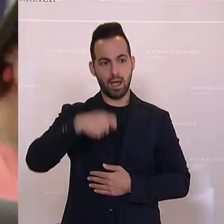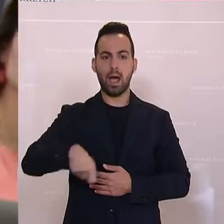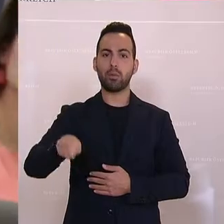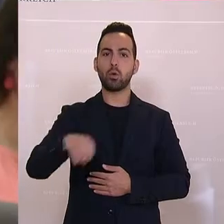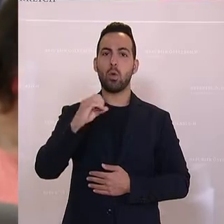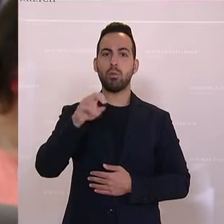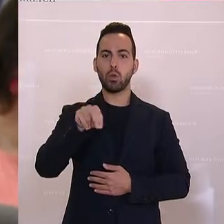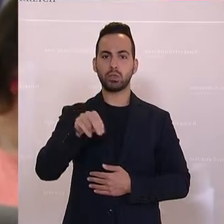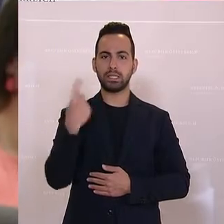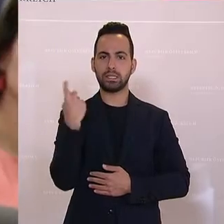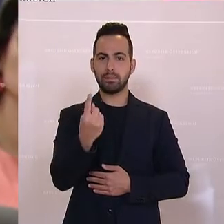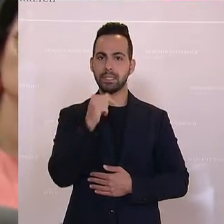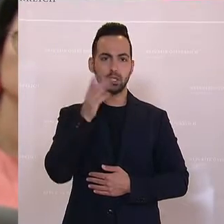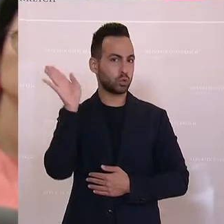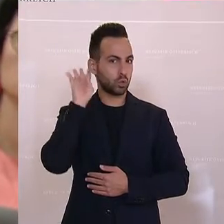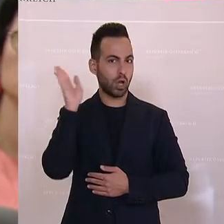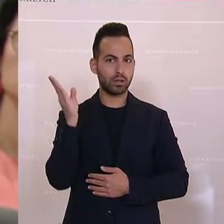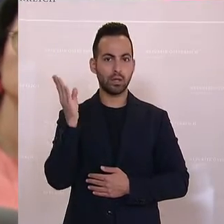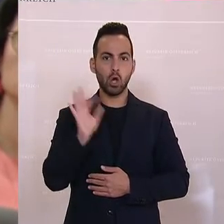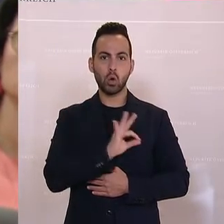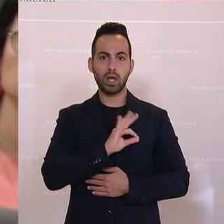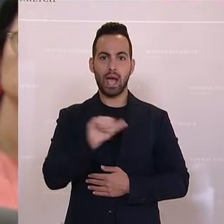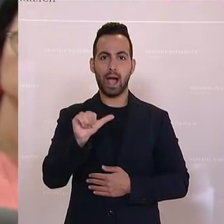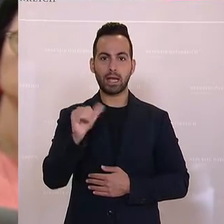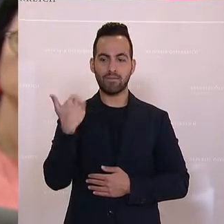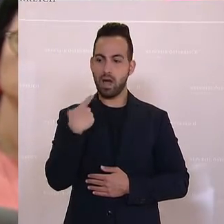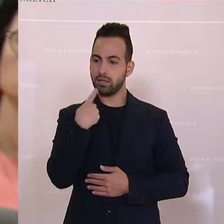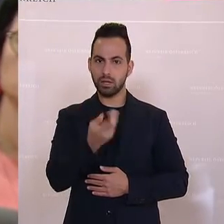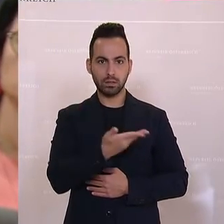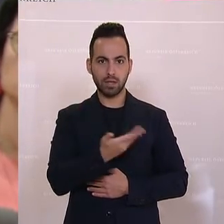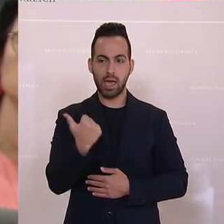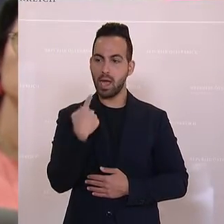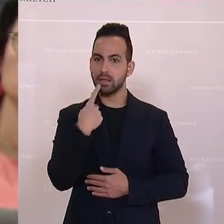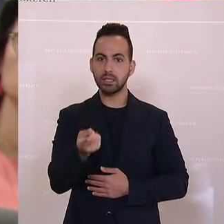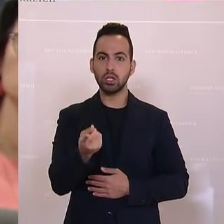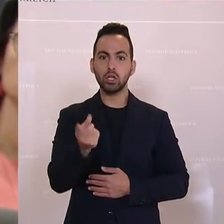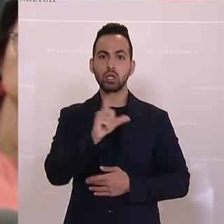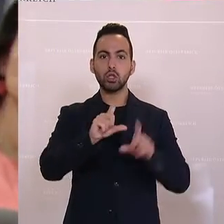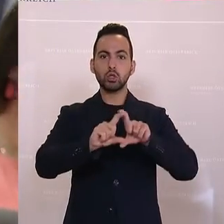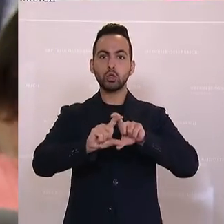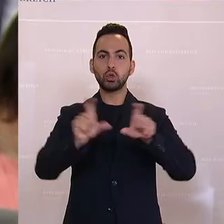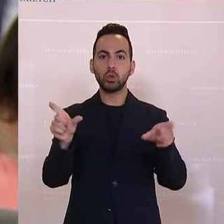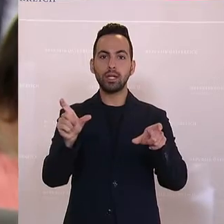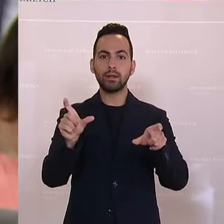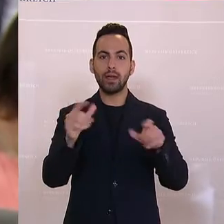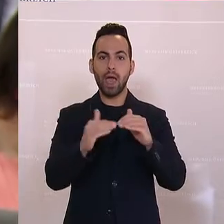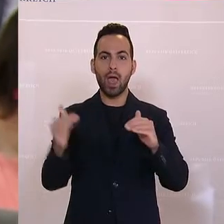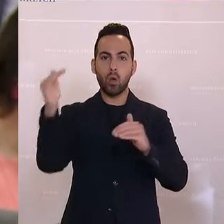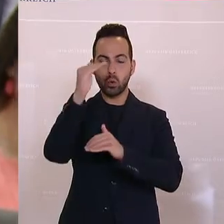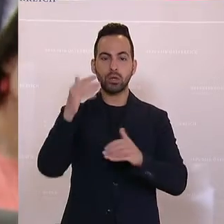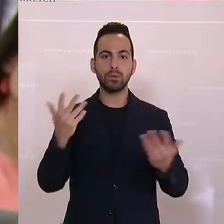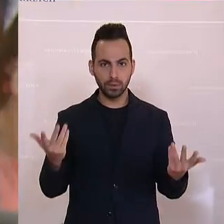Obernosterer hat jetzt ganz offensichtlich nicht zugehört, was Kollege Angerer gesagt hat. Nämlich hat gesagt, die Schulden haben sich erhöht, das ist was anderes.